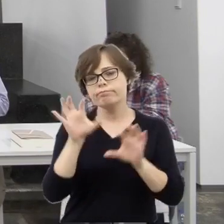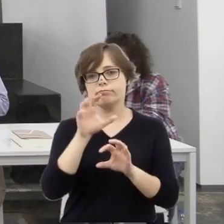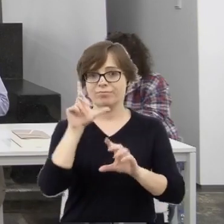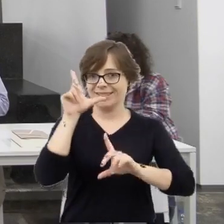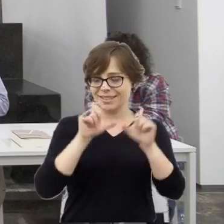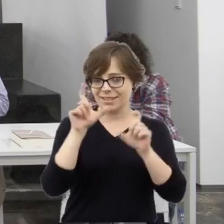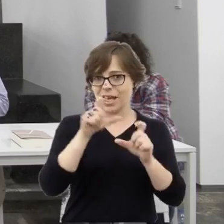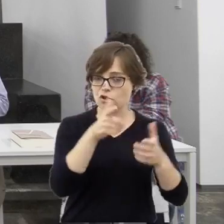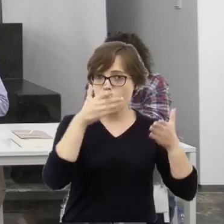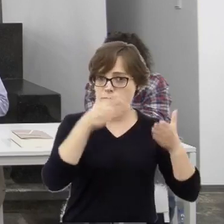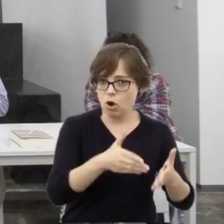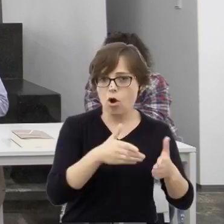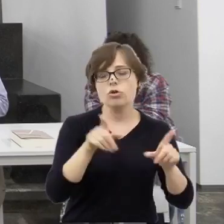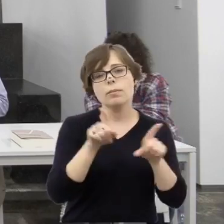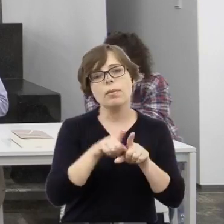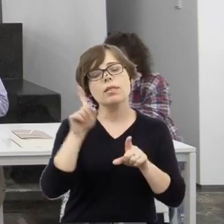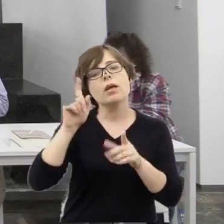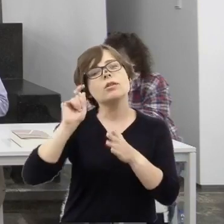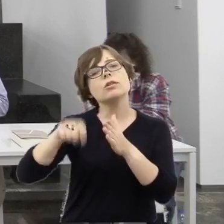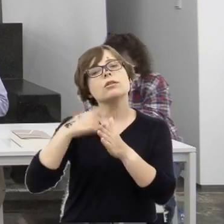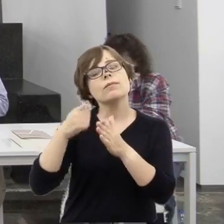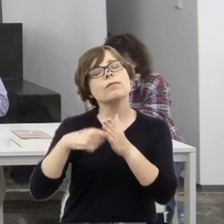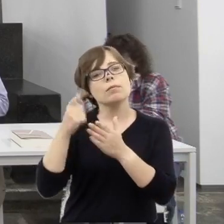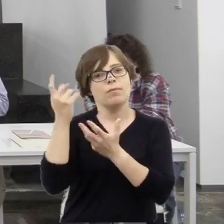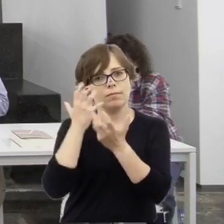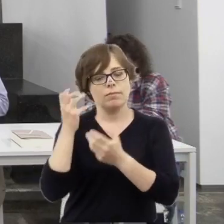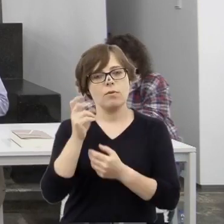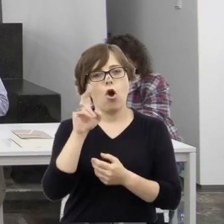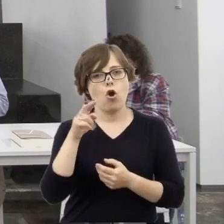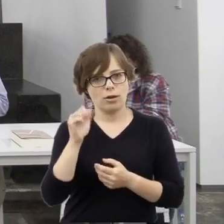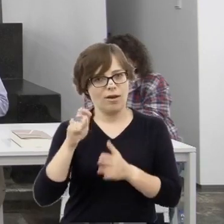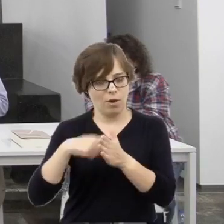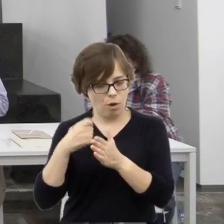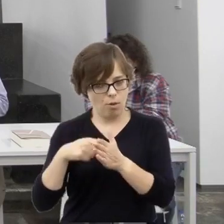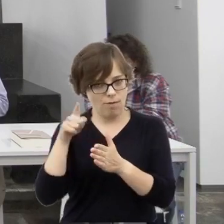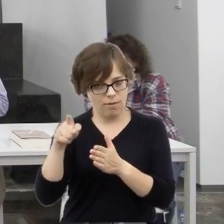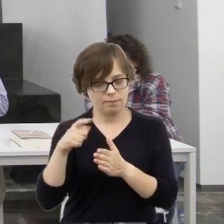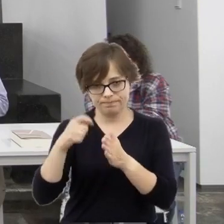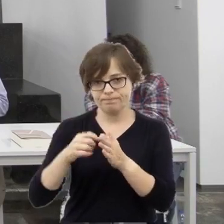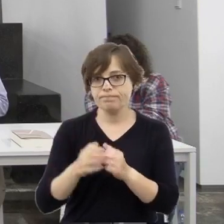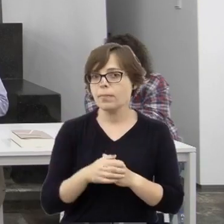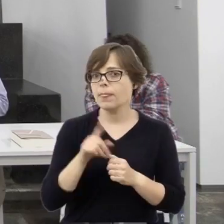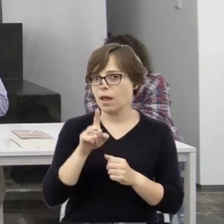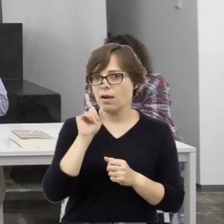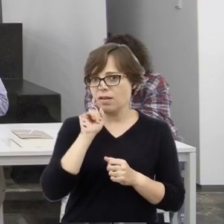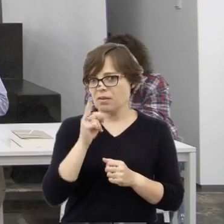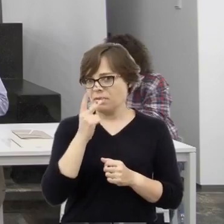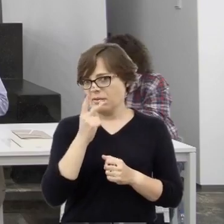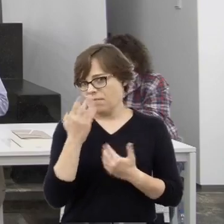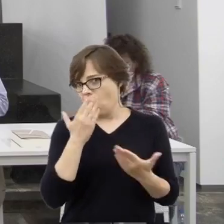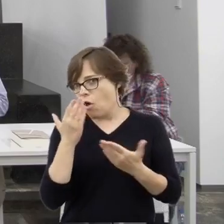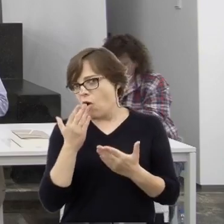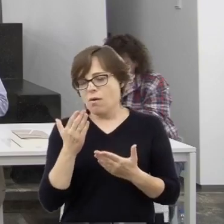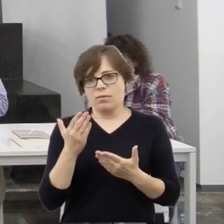i materiału kroniki filmowej. To jednak wyglądało na to, że jednak był to spory szok dla